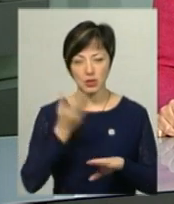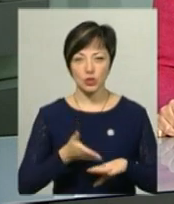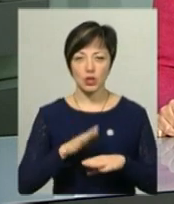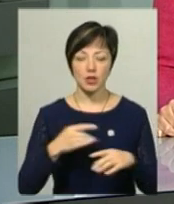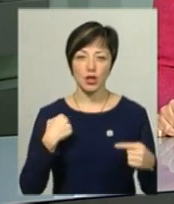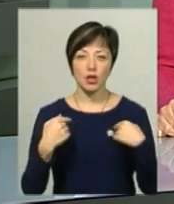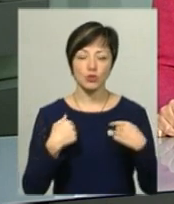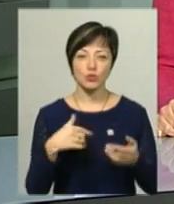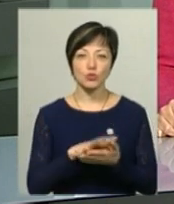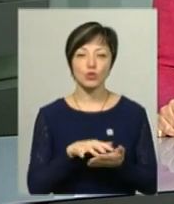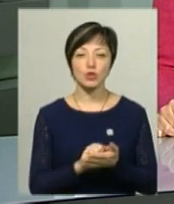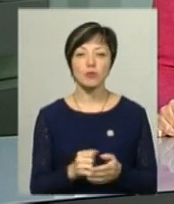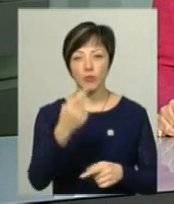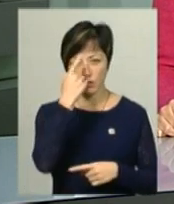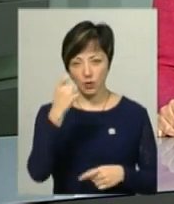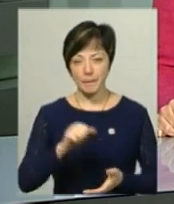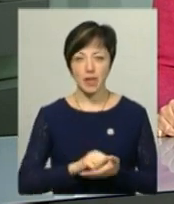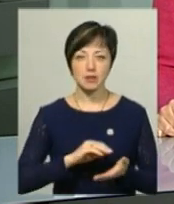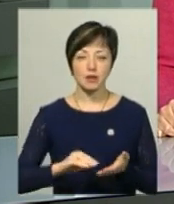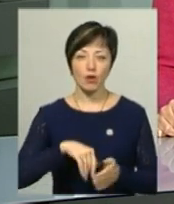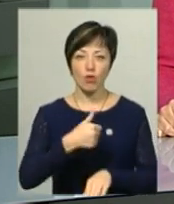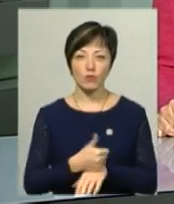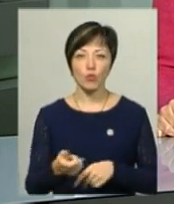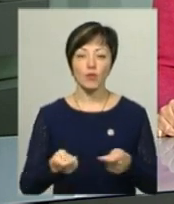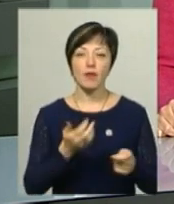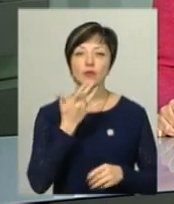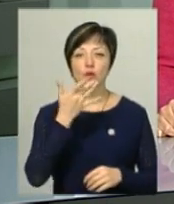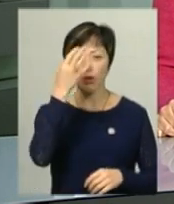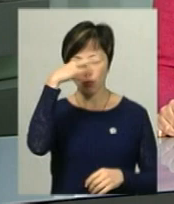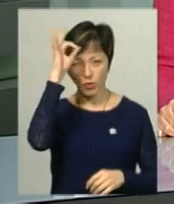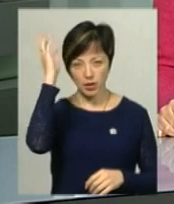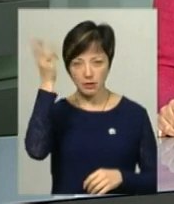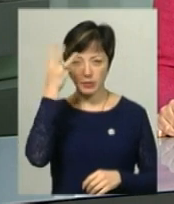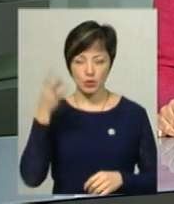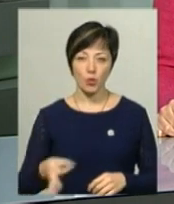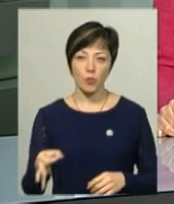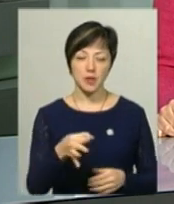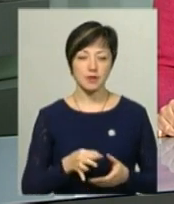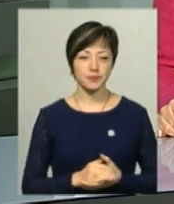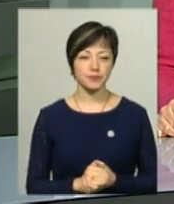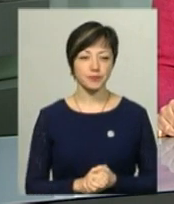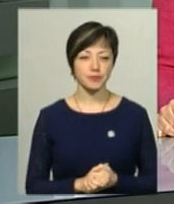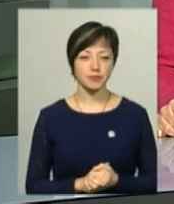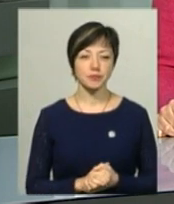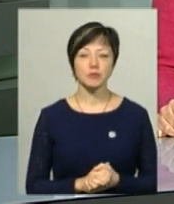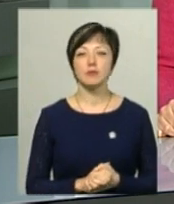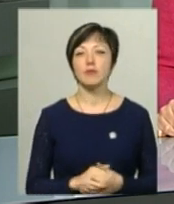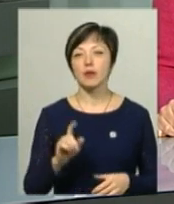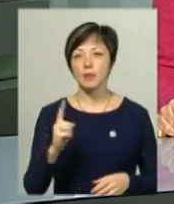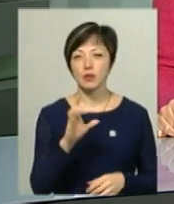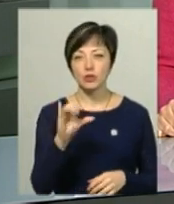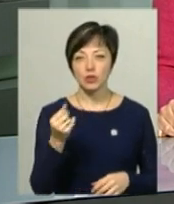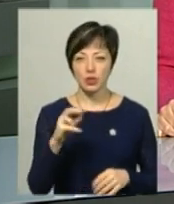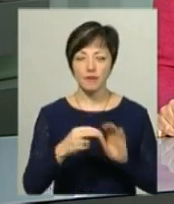тілесне ушкодження. Про це повідомила пресекретар головного управління Національної поліції Хмельницької області Інна Глега. Нагадаю, 1